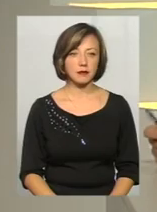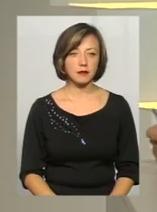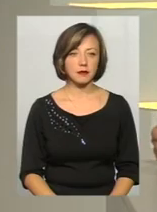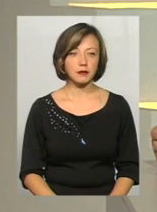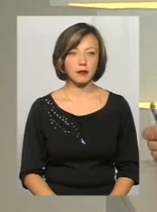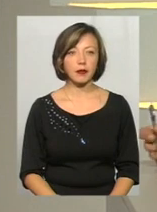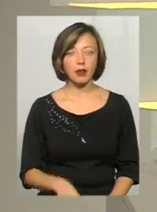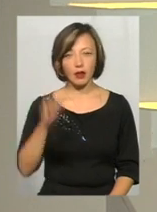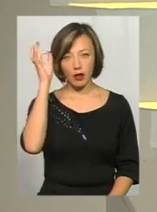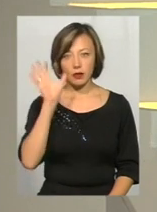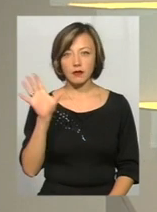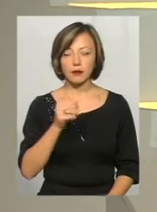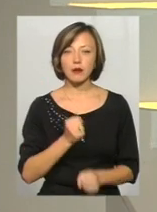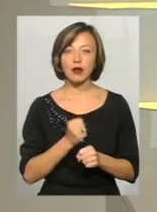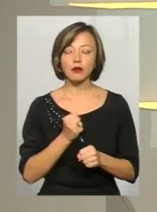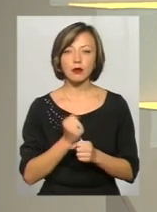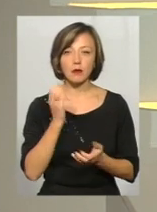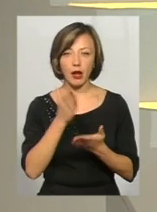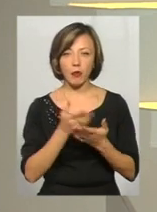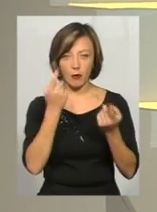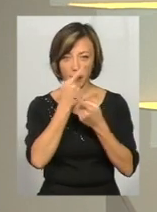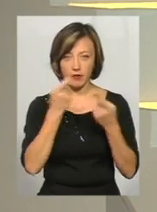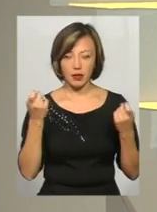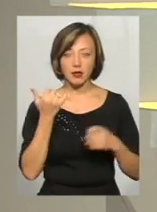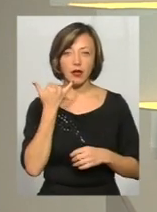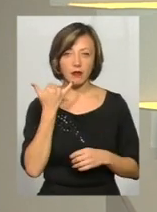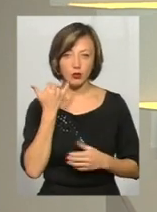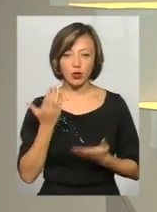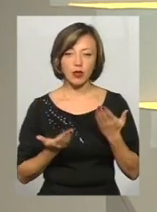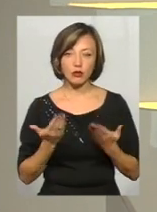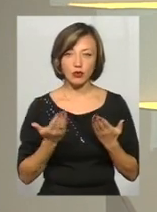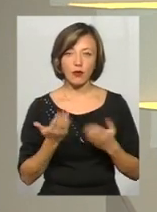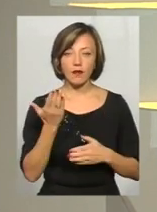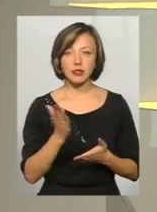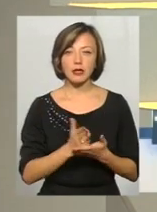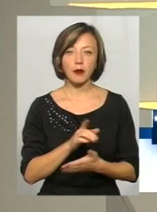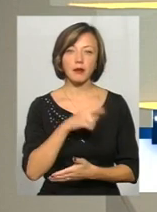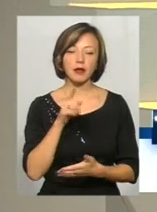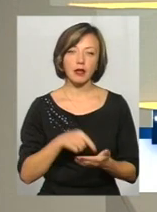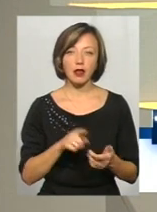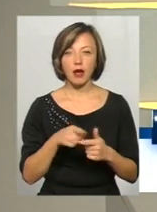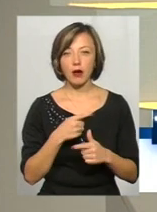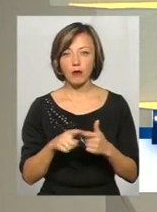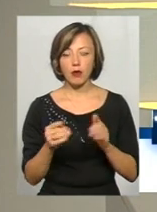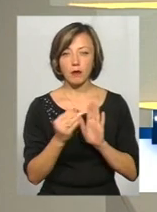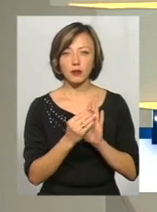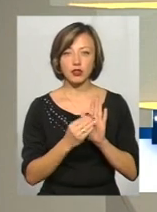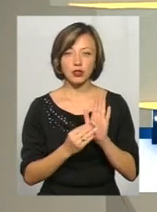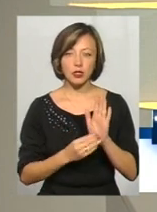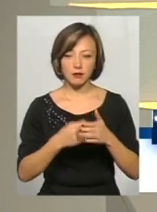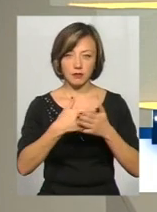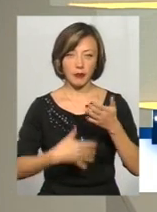Нагадую всім, ми працюємо з вами у прямому ефірі, тому телефонуйте, якщо у вас є питання, або дописуйте у мережі Facebook.